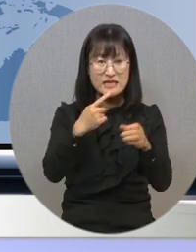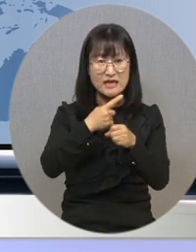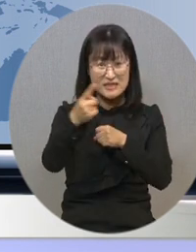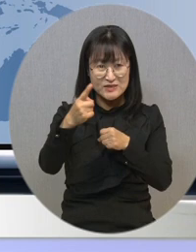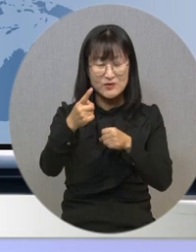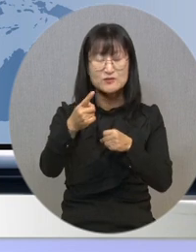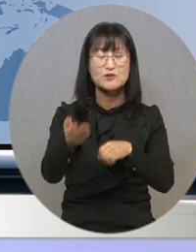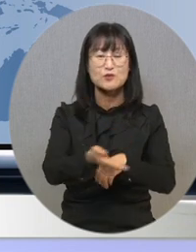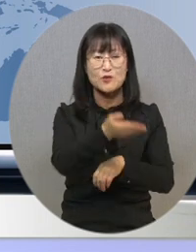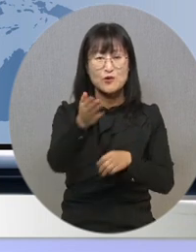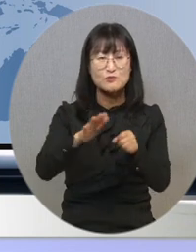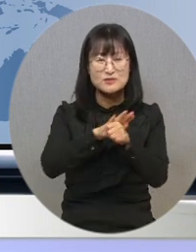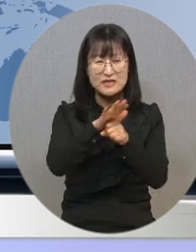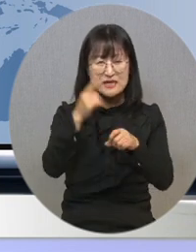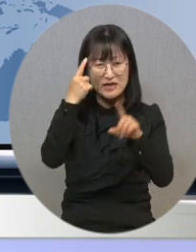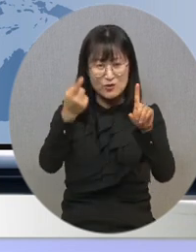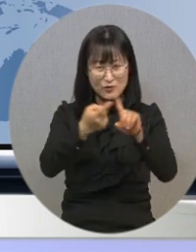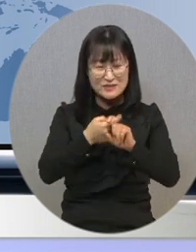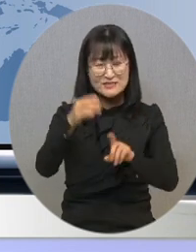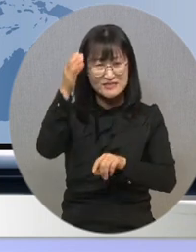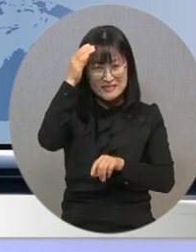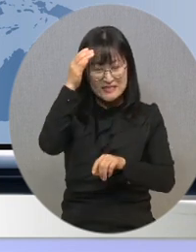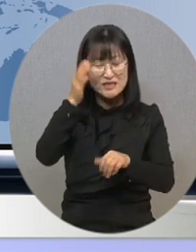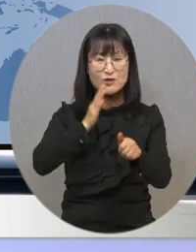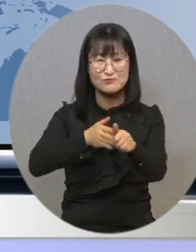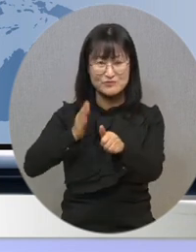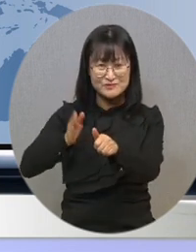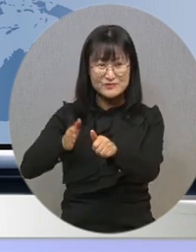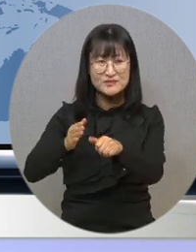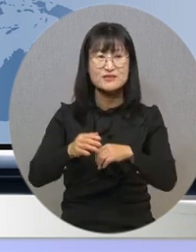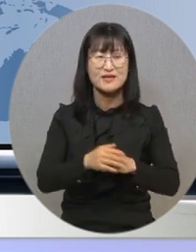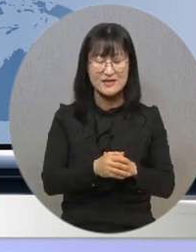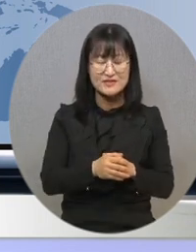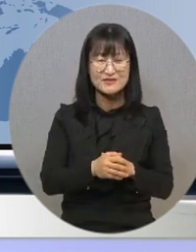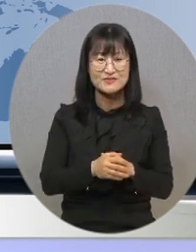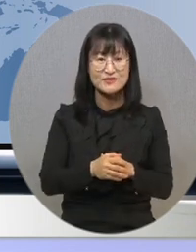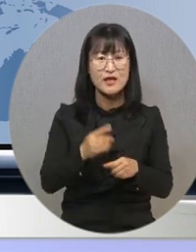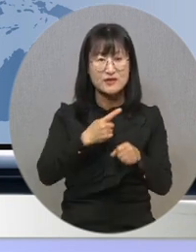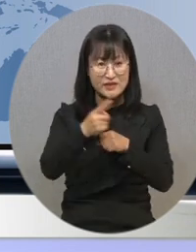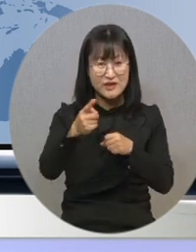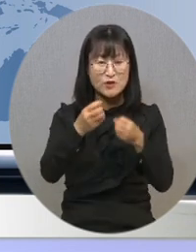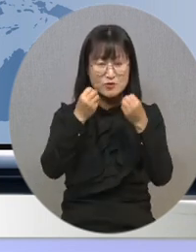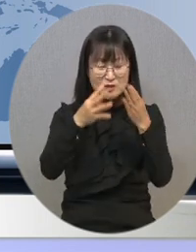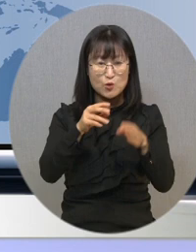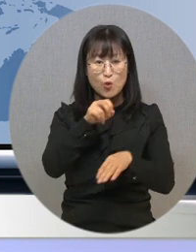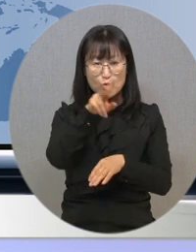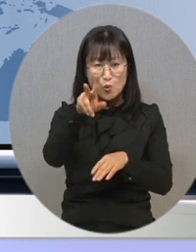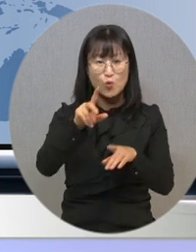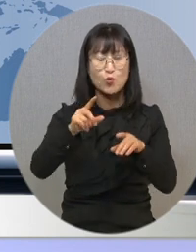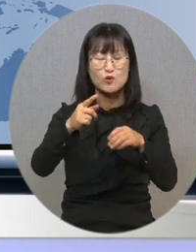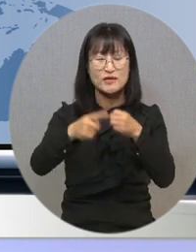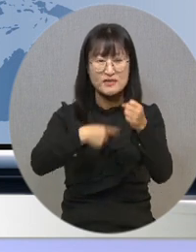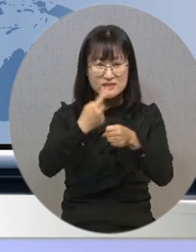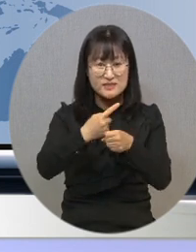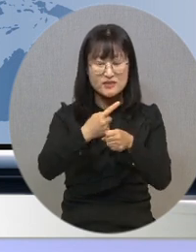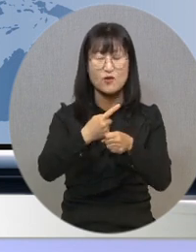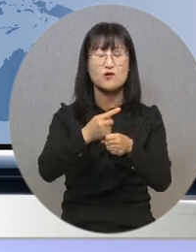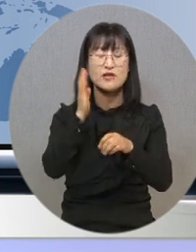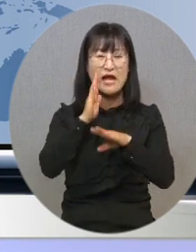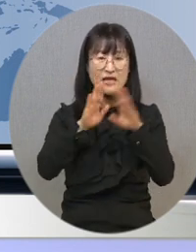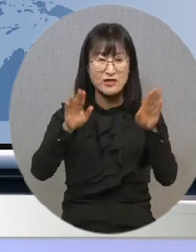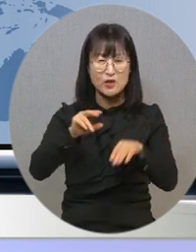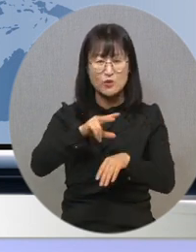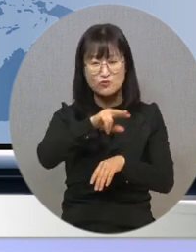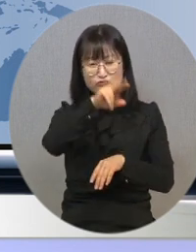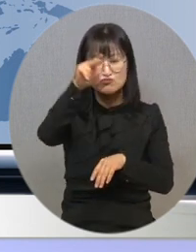여러분의 애정어린 관심과 기대를 부탁드리고요. 갑진연, 푸른 용의 해입니다. 하늘을 힘차게 나는 용처럼